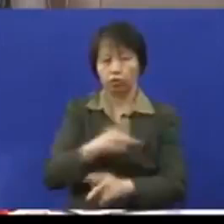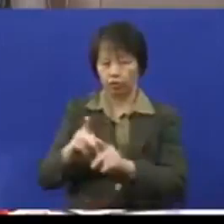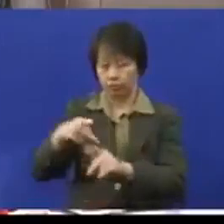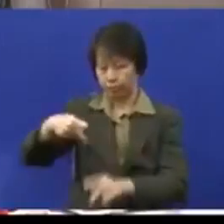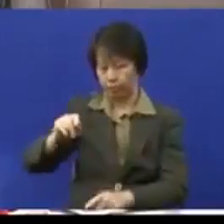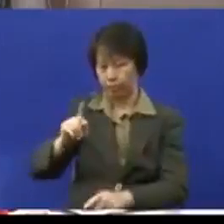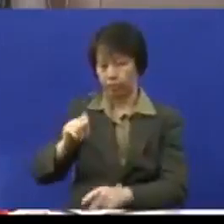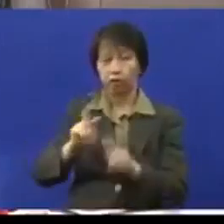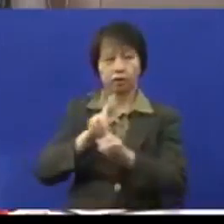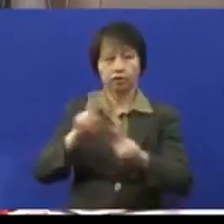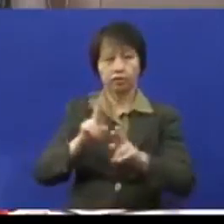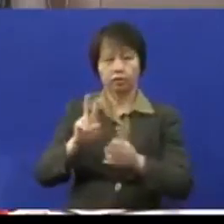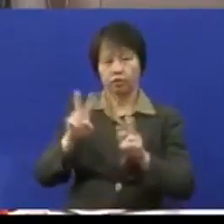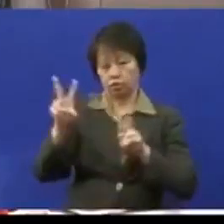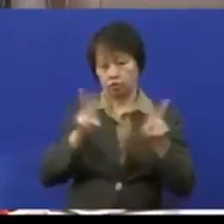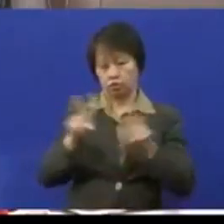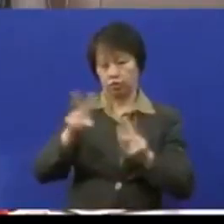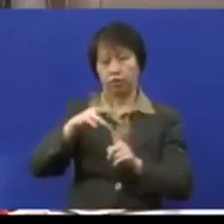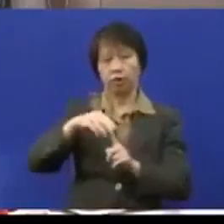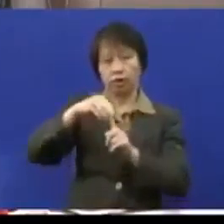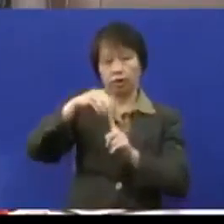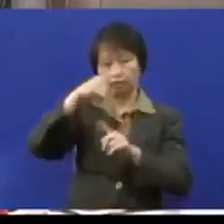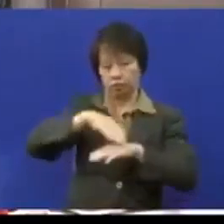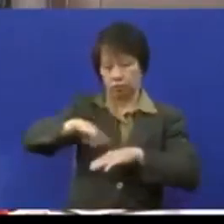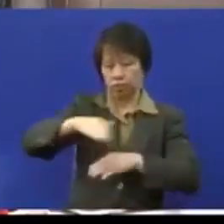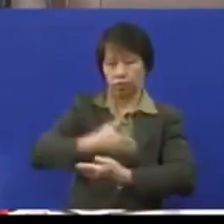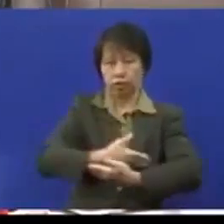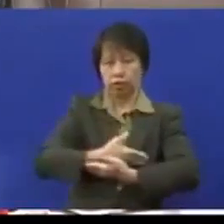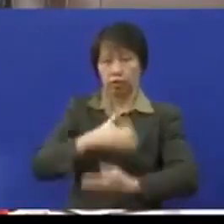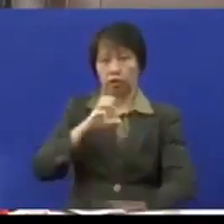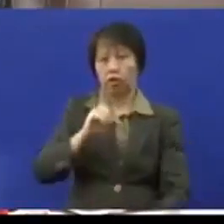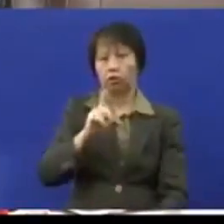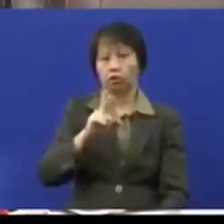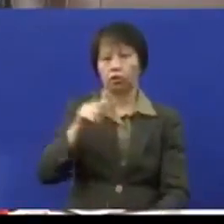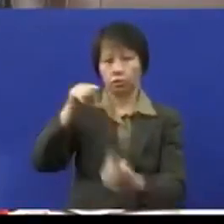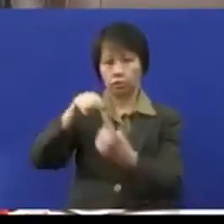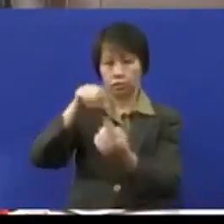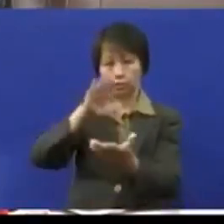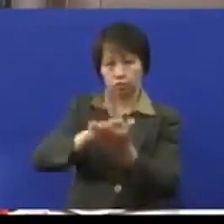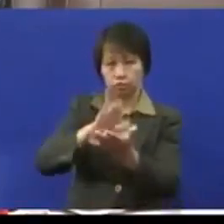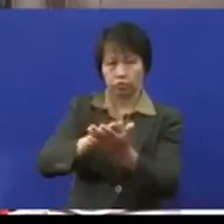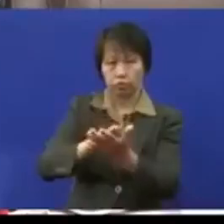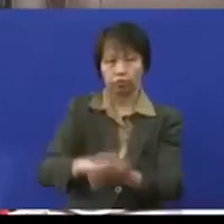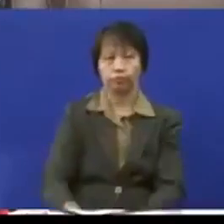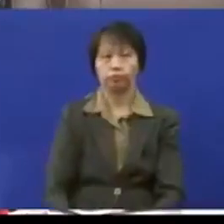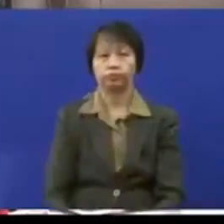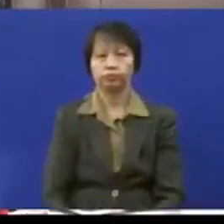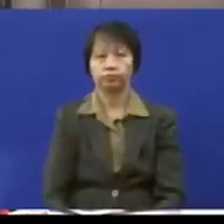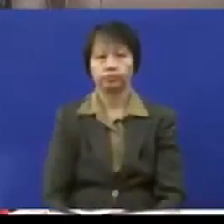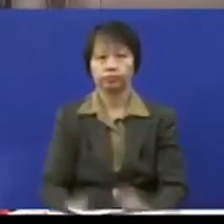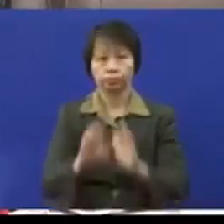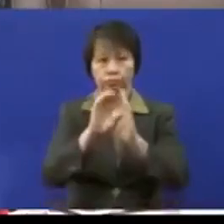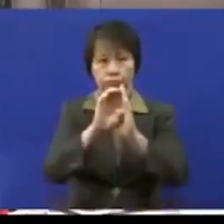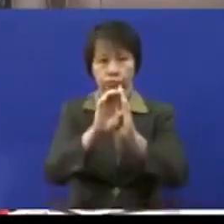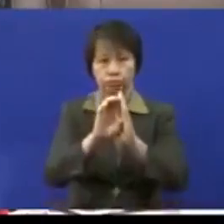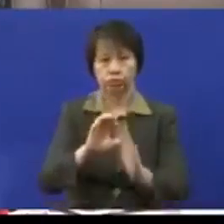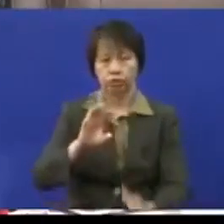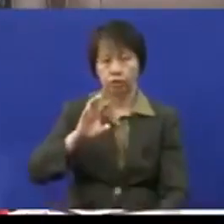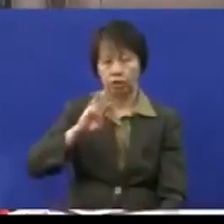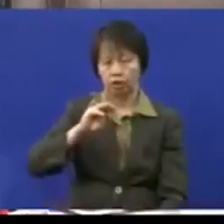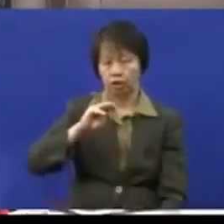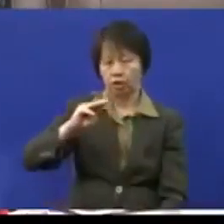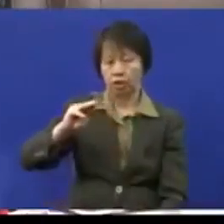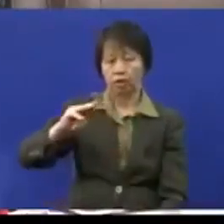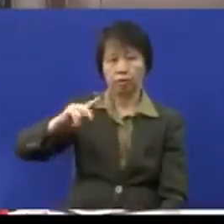menyediakan van-van khas untuk menghantar anak-anak OKU ke sekolah ataupun pusat EIP. Sebagai contoh, MBBJ